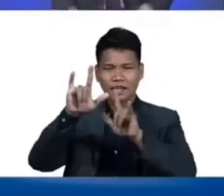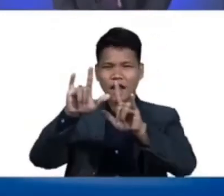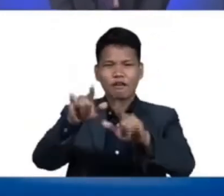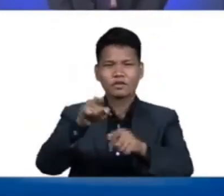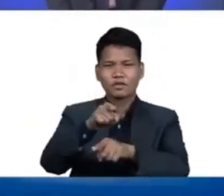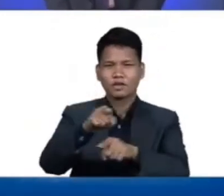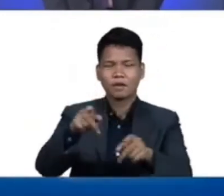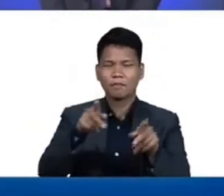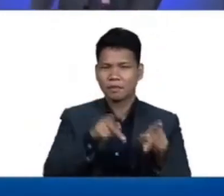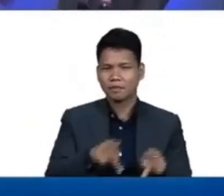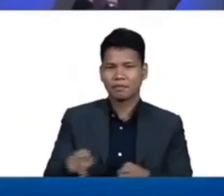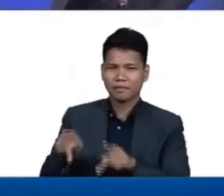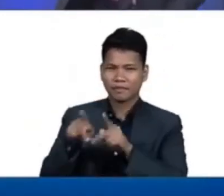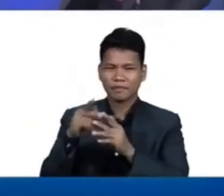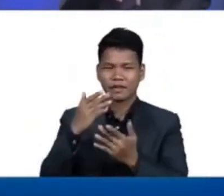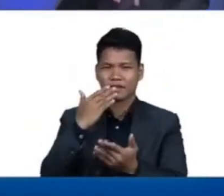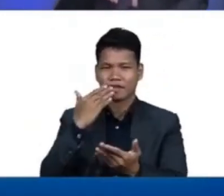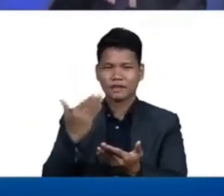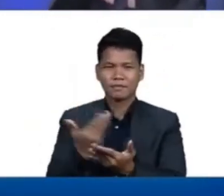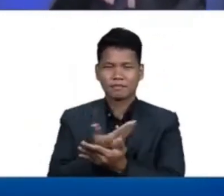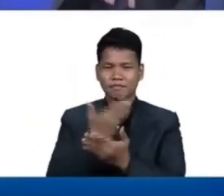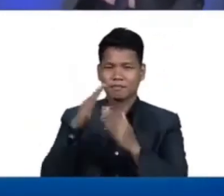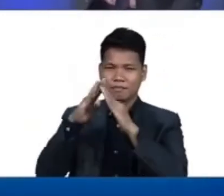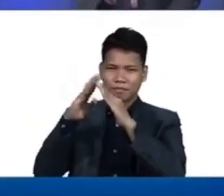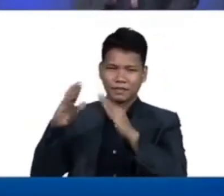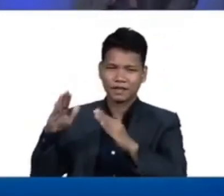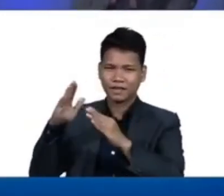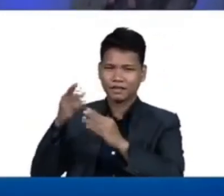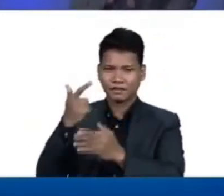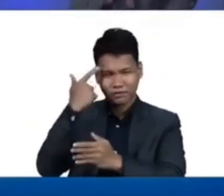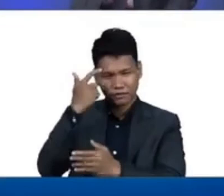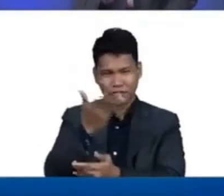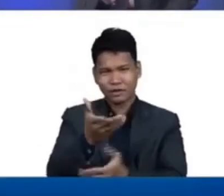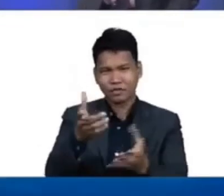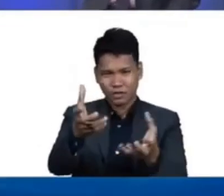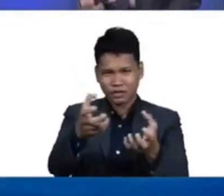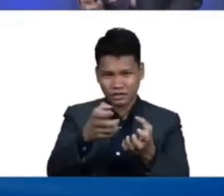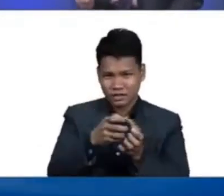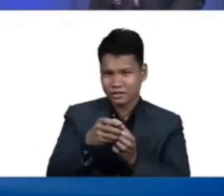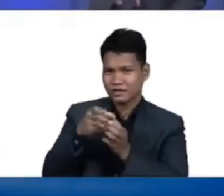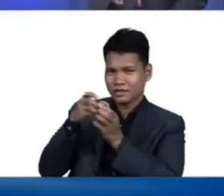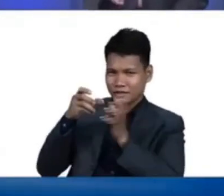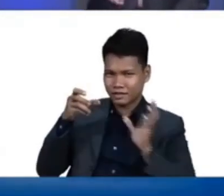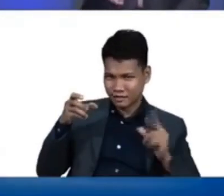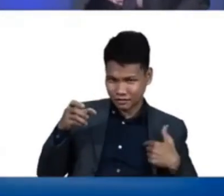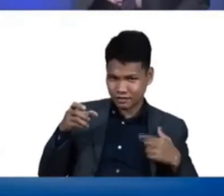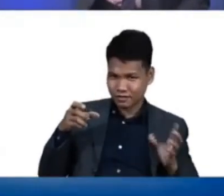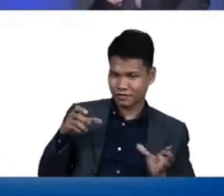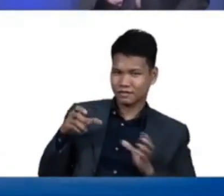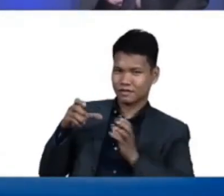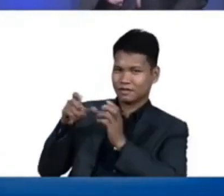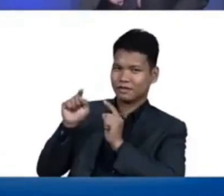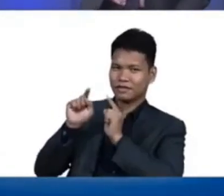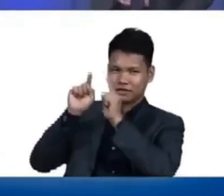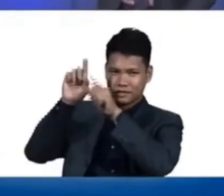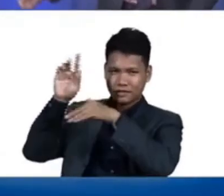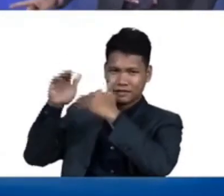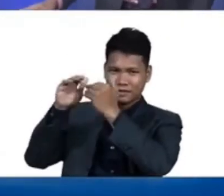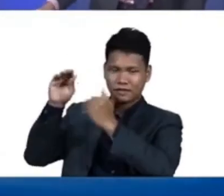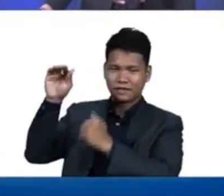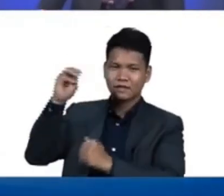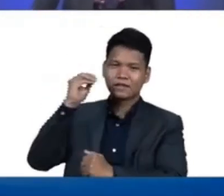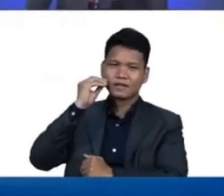preparing a place for you and soon he is coming to take you to take me and be with him forever